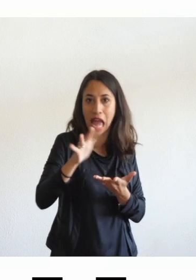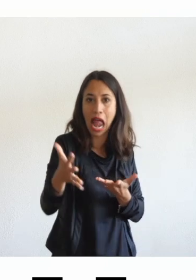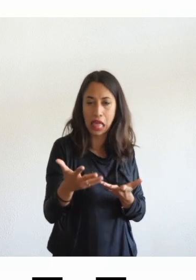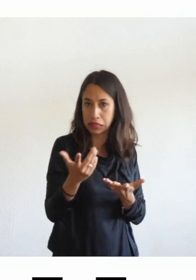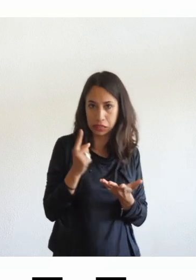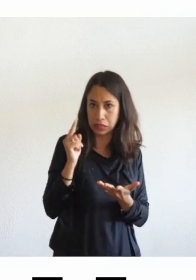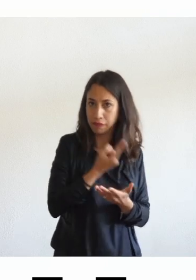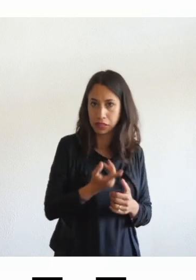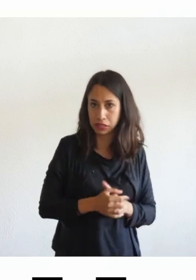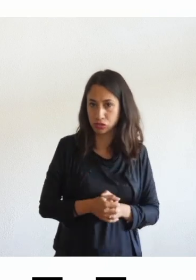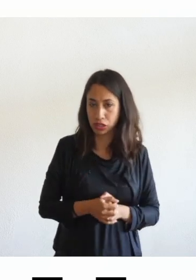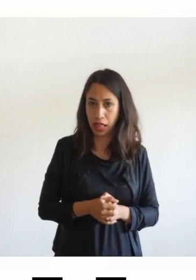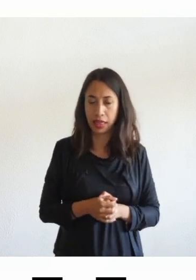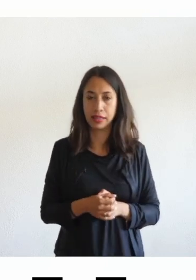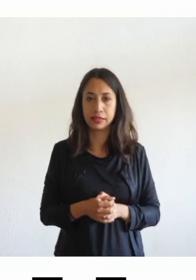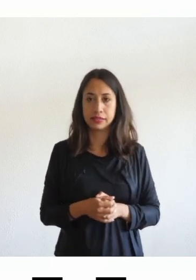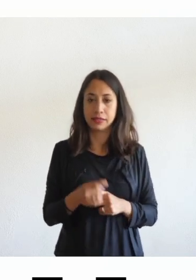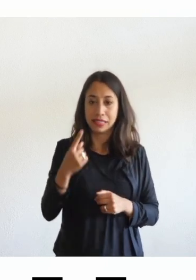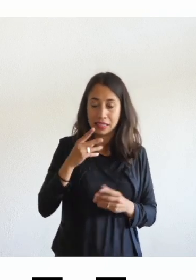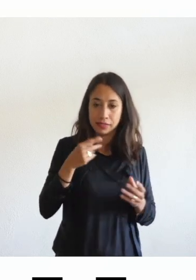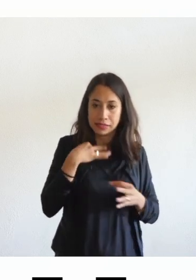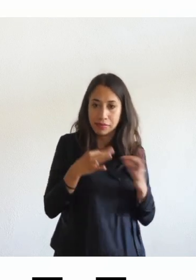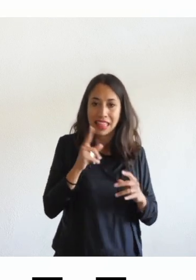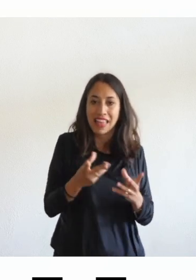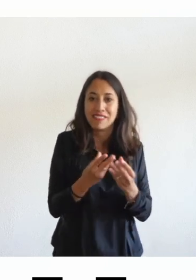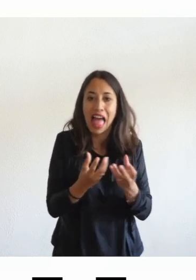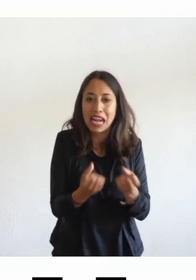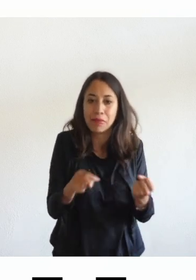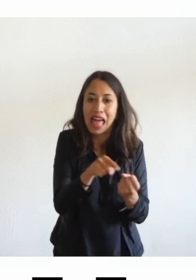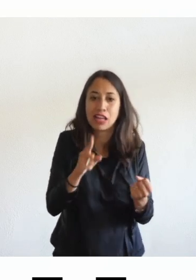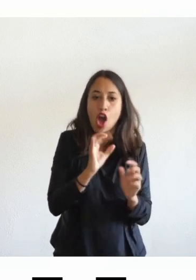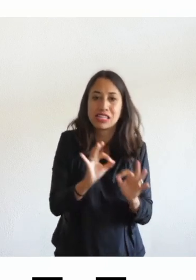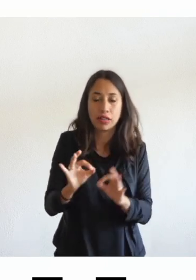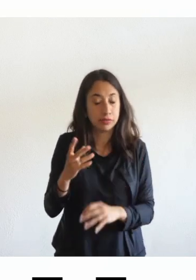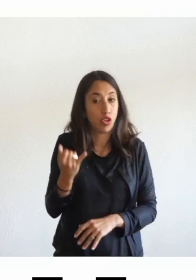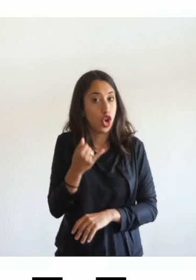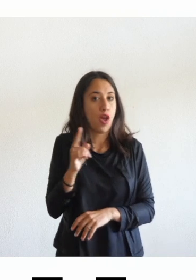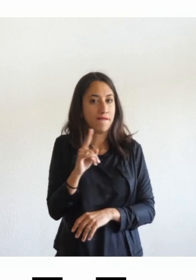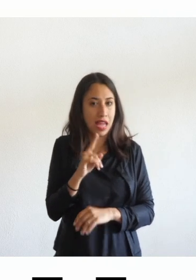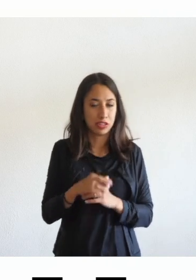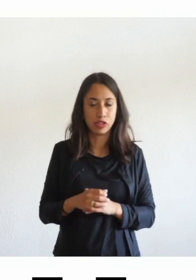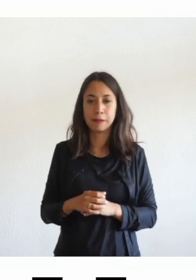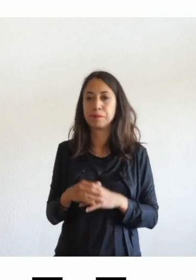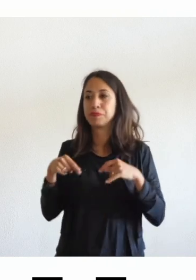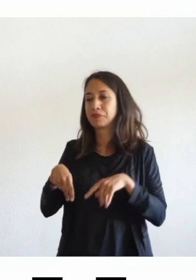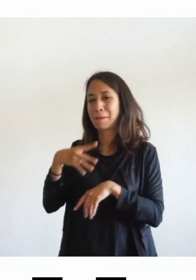secondo te Fabrizio questa ormai negli ultimi anni